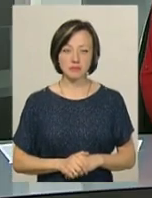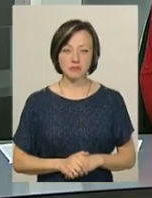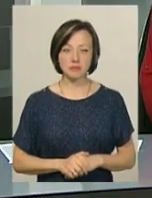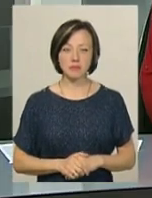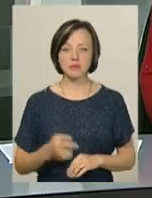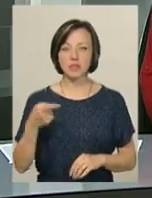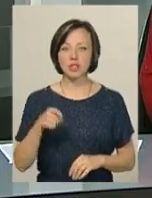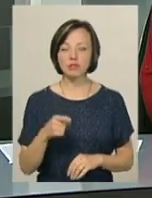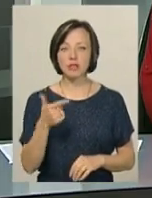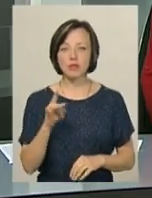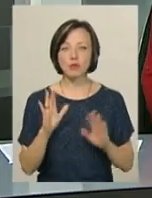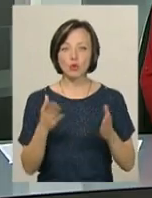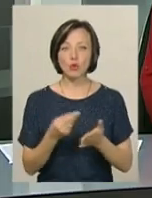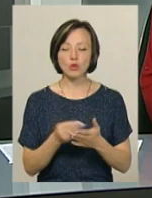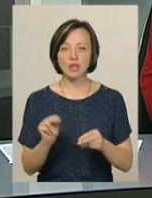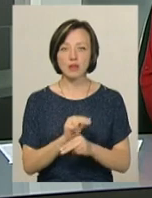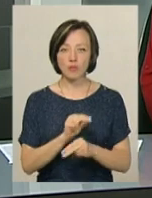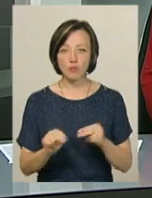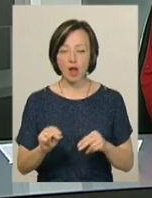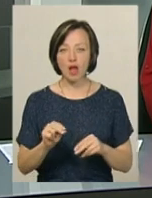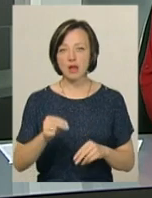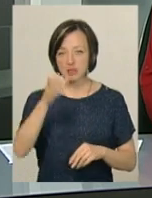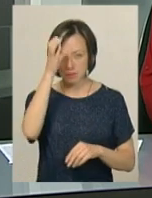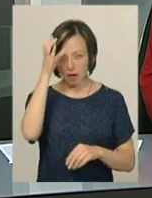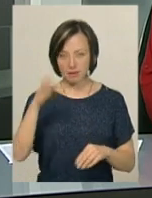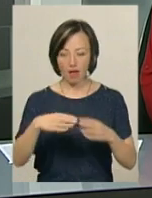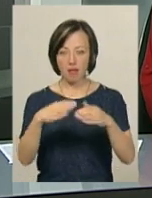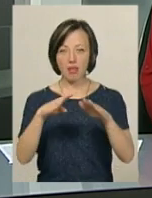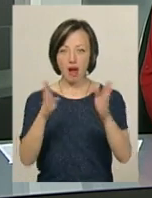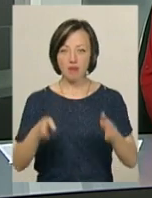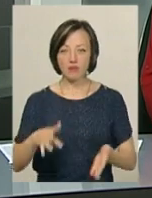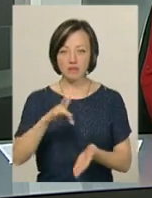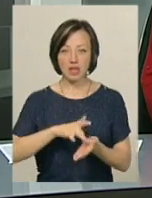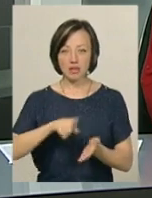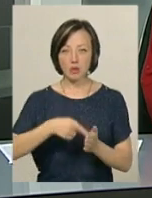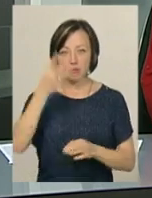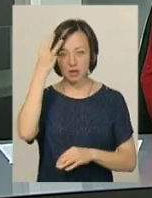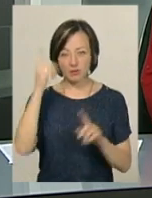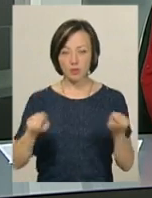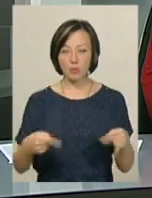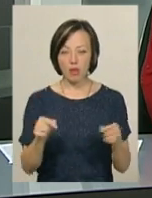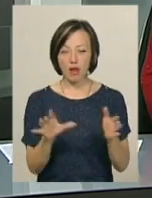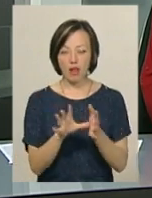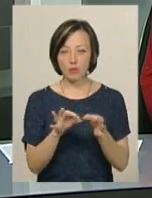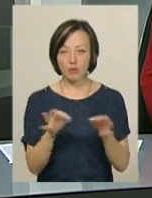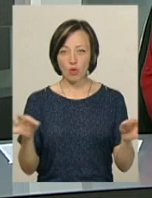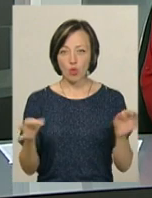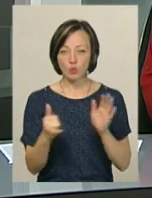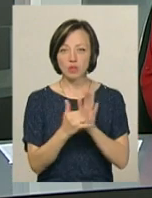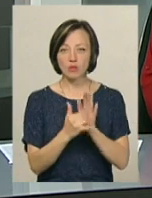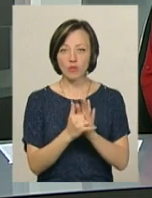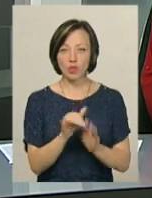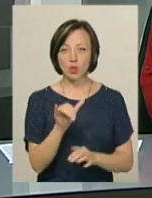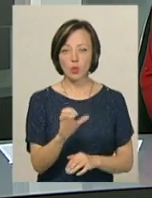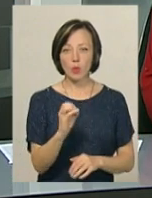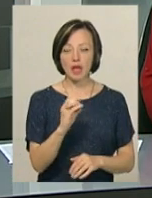Тисячу гривень буде коштувати ремонт смарт-лавок у центрі Хмельницького. За ці гроші мають відновити проводку та встановити ЮСБ-роз'єми,